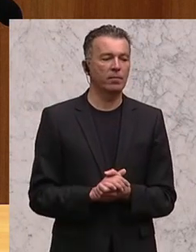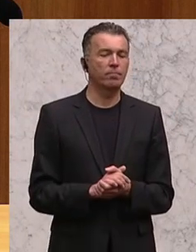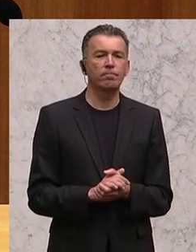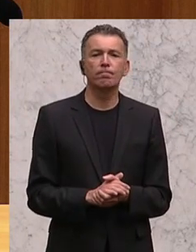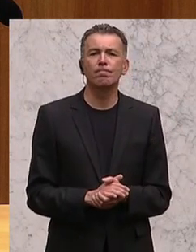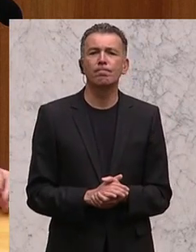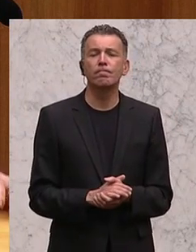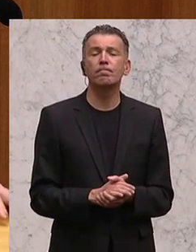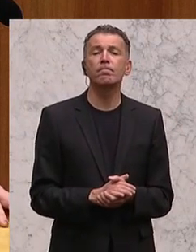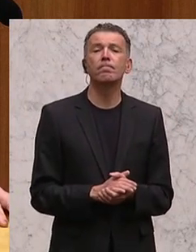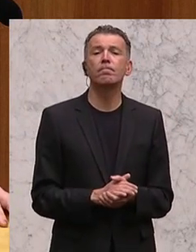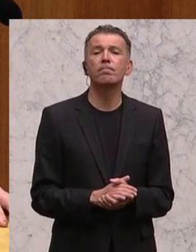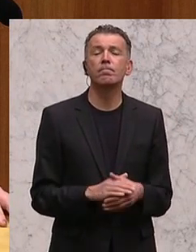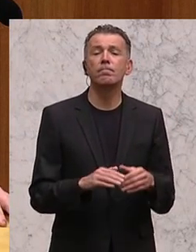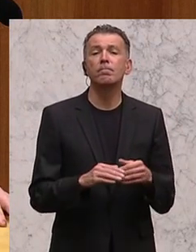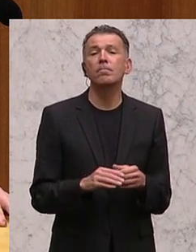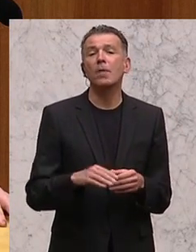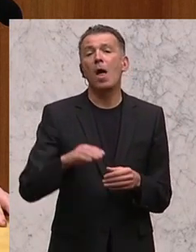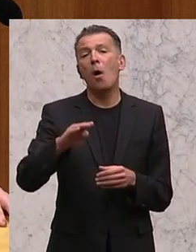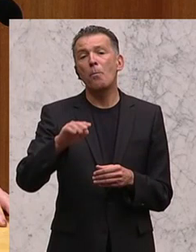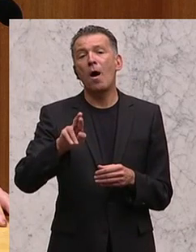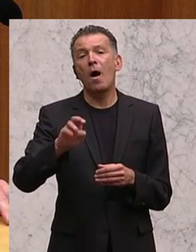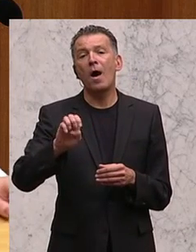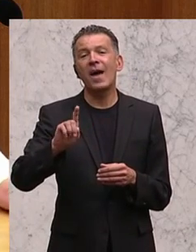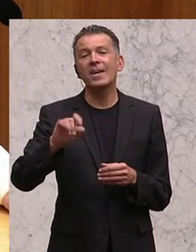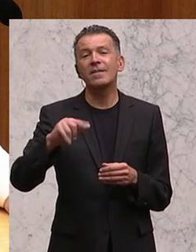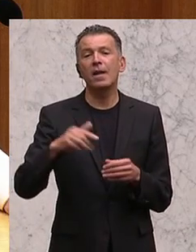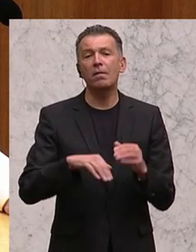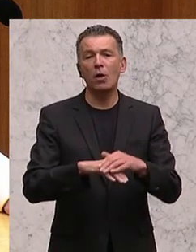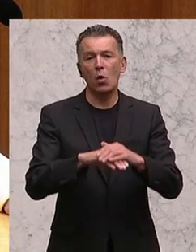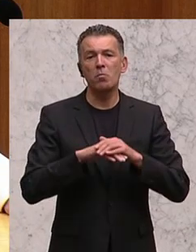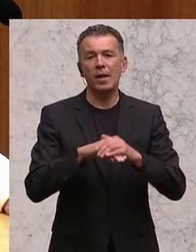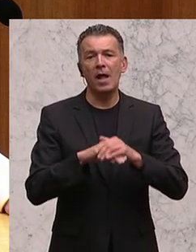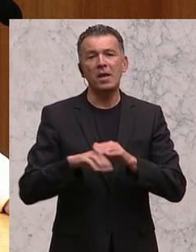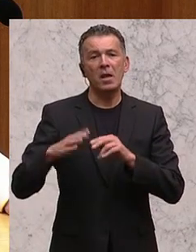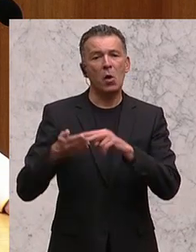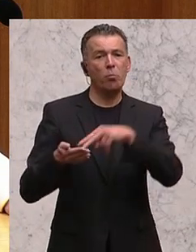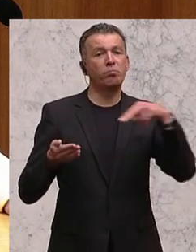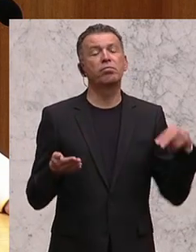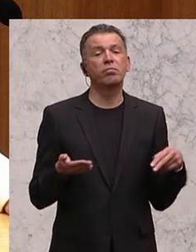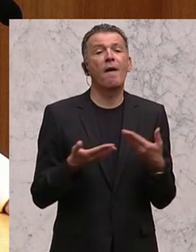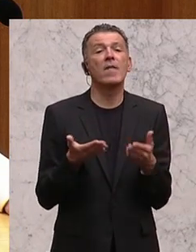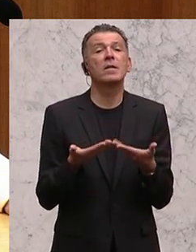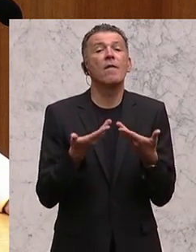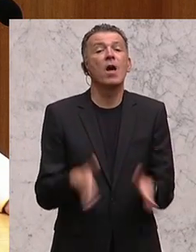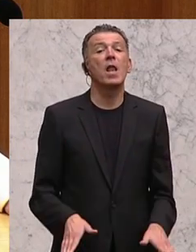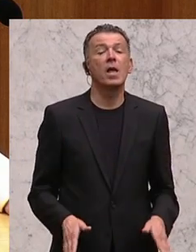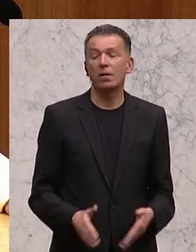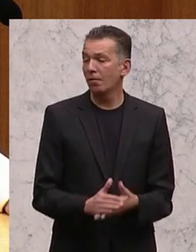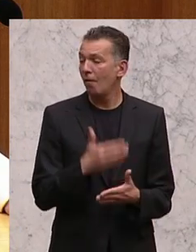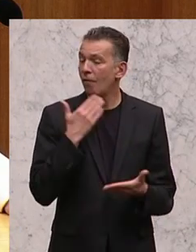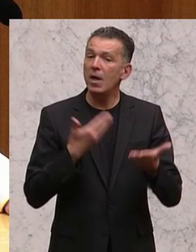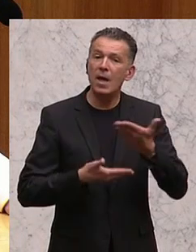Was geht uns verloren durch den Brexit? Also es geht uns natürlich, der Europäischen Union geht auch sehr viel